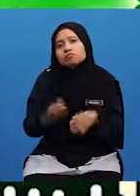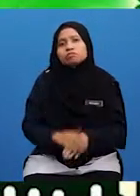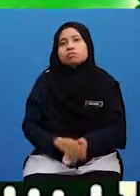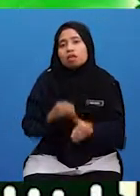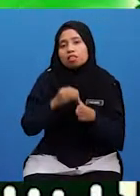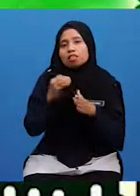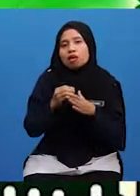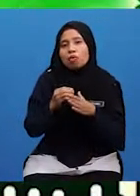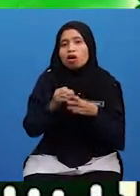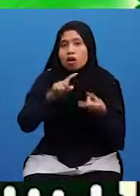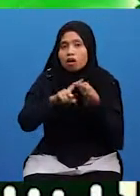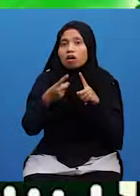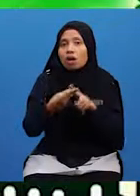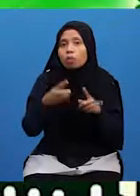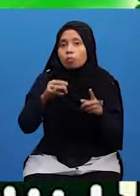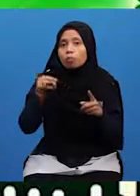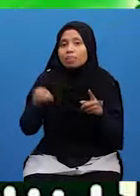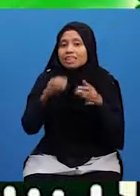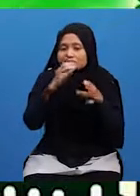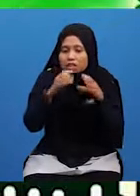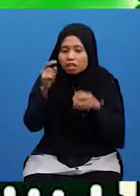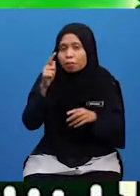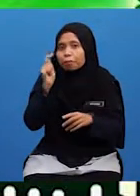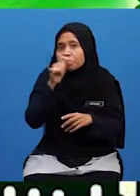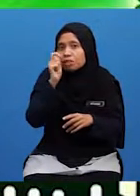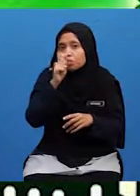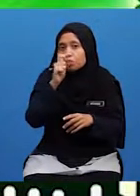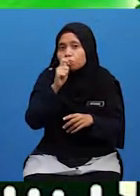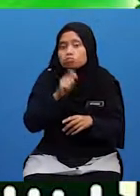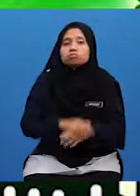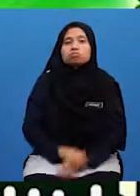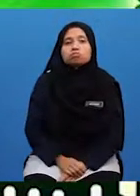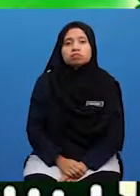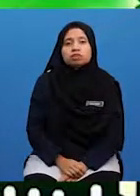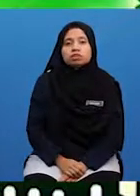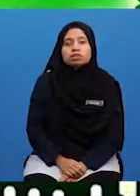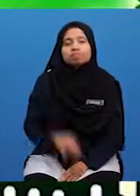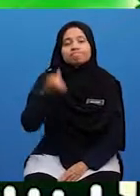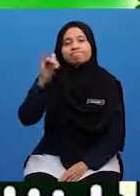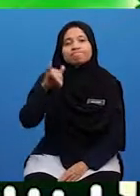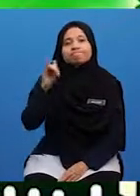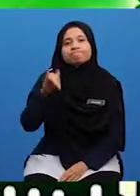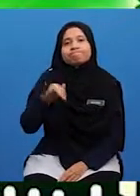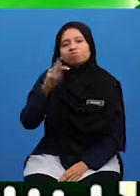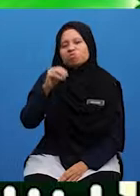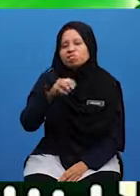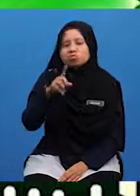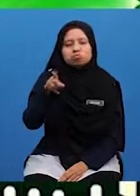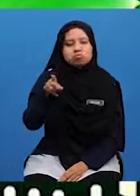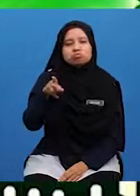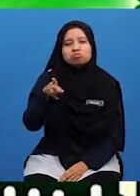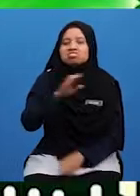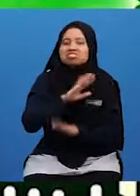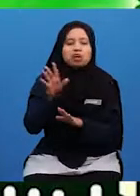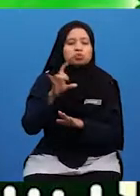Atau Kawan Murid-murid Bercakap Bohong Tentang Sesuatu Ya Mesti